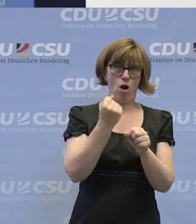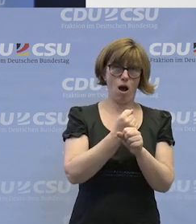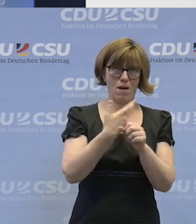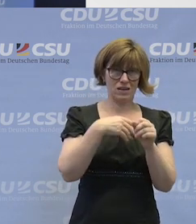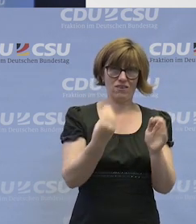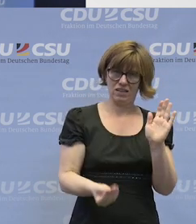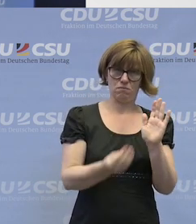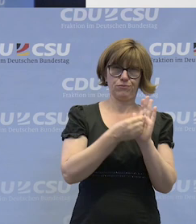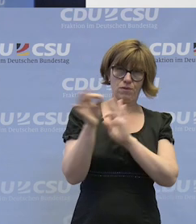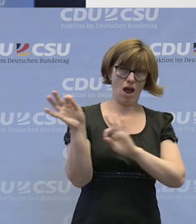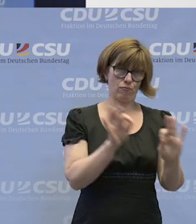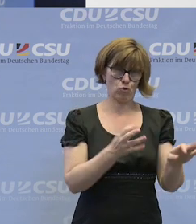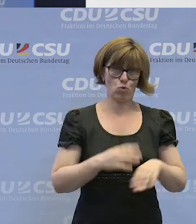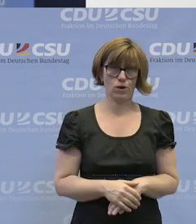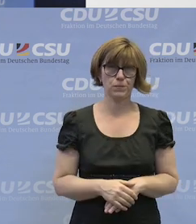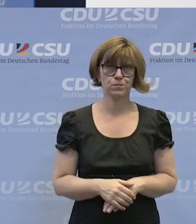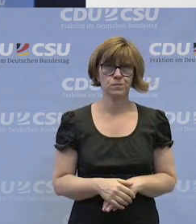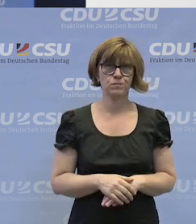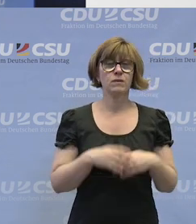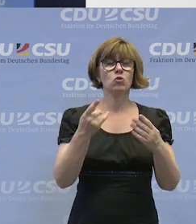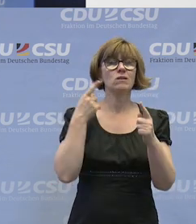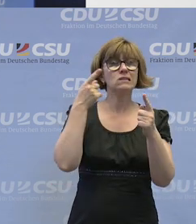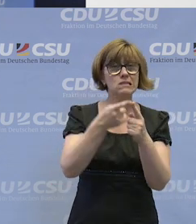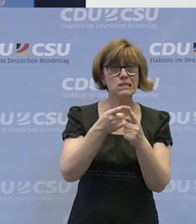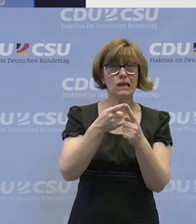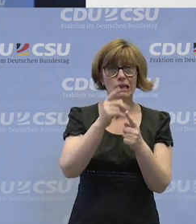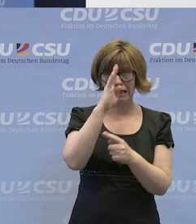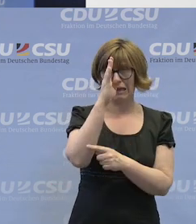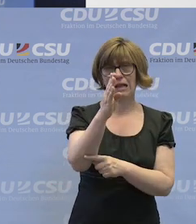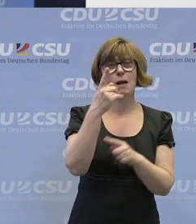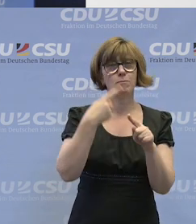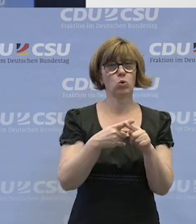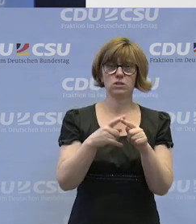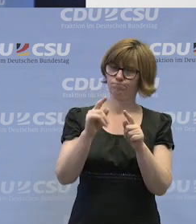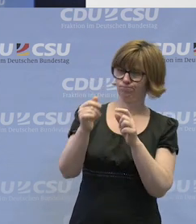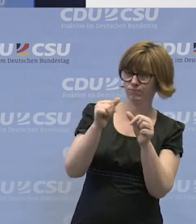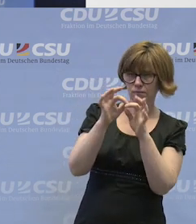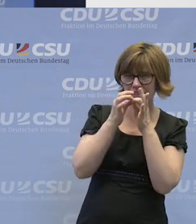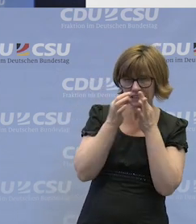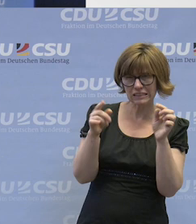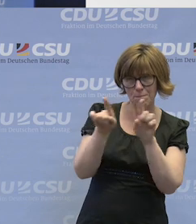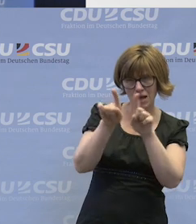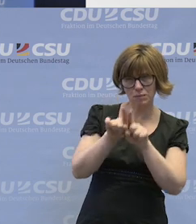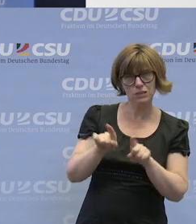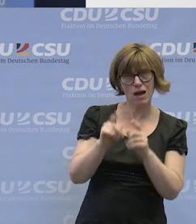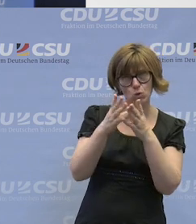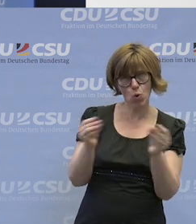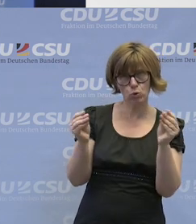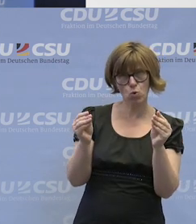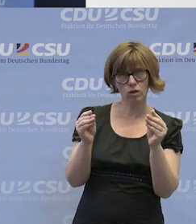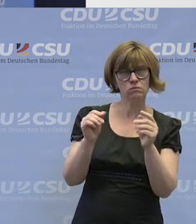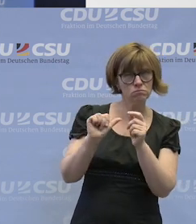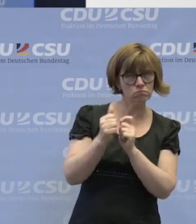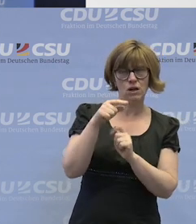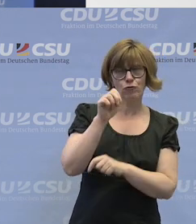Arbeit eingeführt. Also zielgerichtete und passgenaue Lösungen für nach